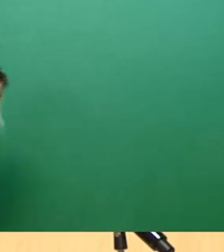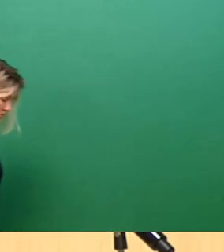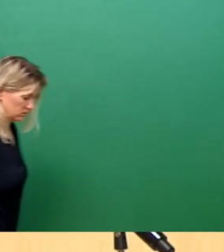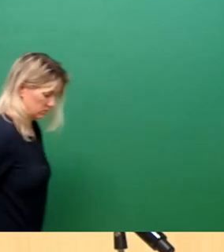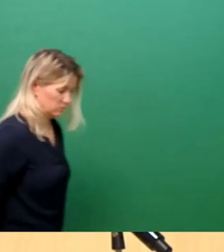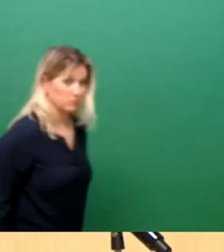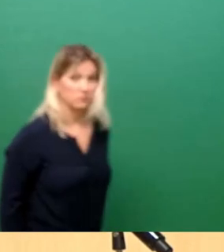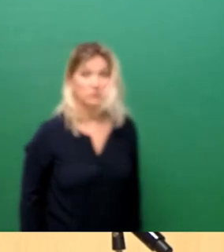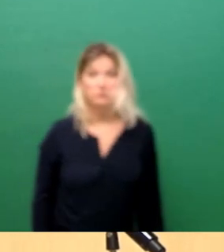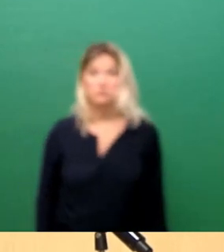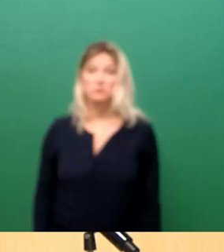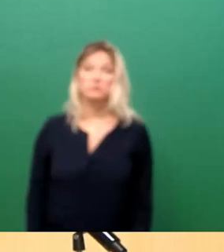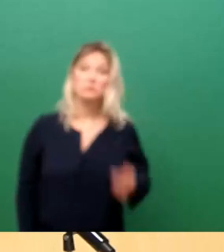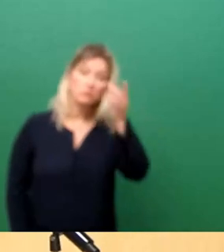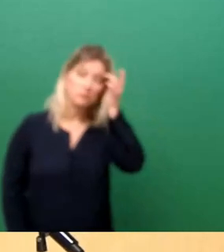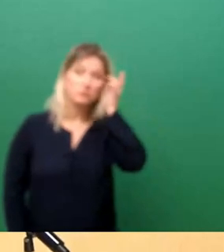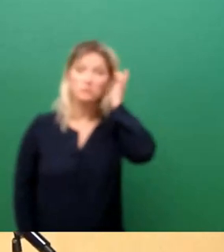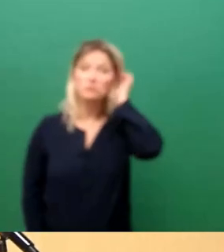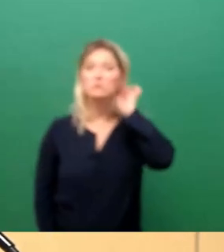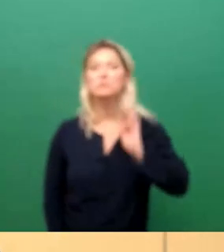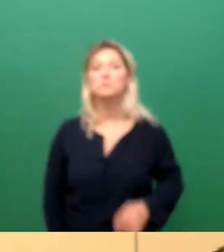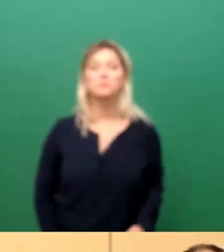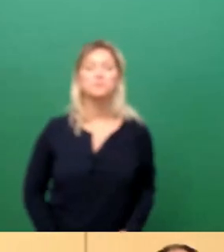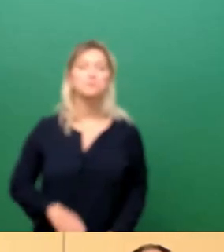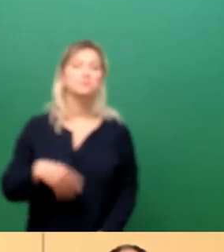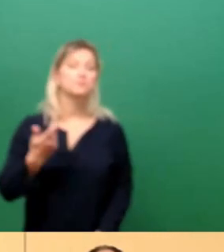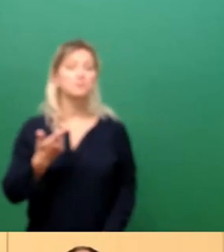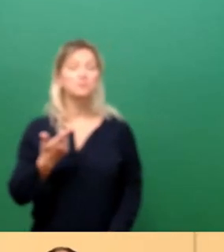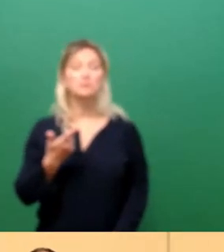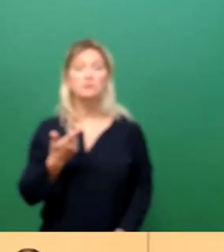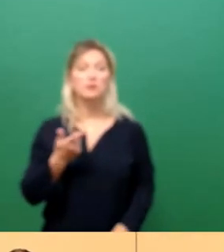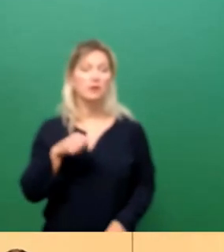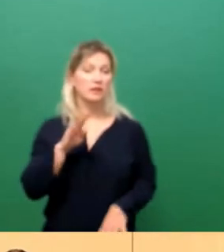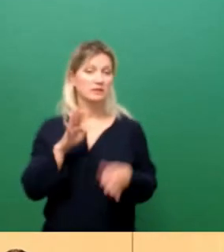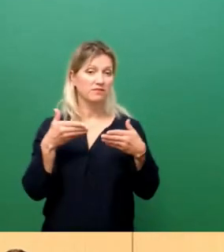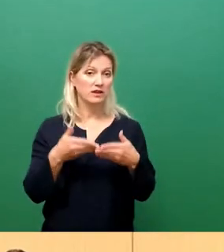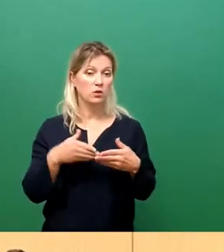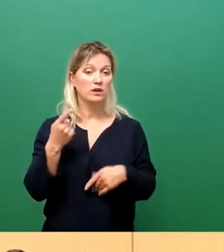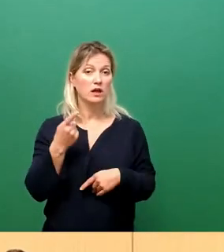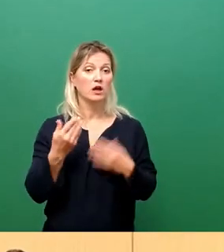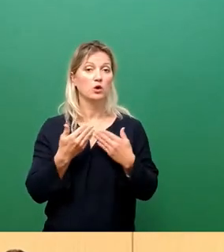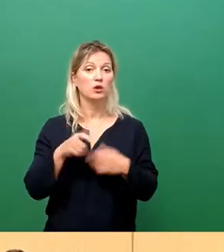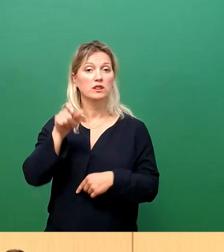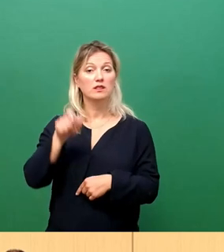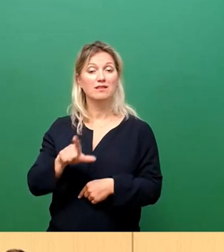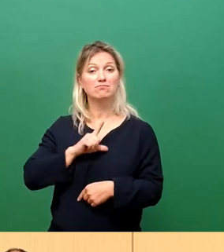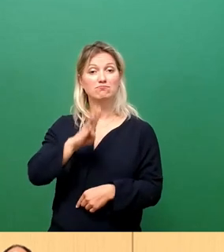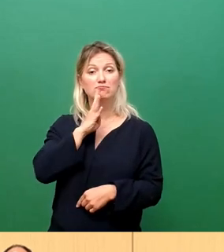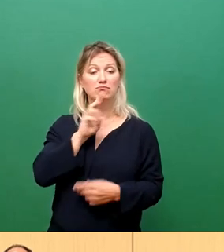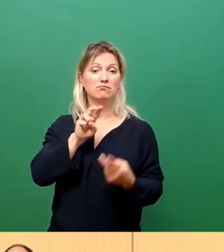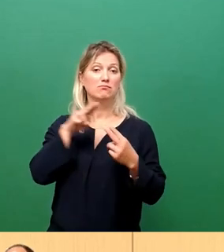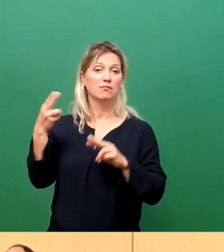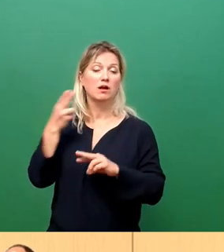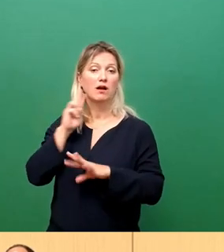Als nächste Fraktion des Bündnis 90 die Grüntren, die hatten ihr Rederecht abgetreten an den Gastredner, Herr Dr. Robin